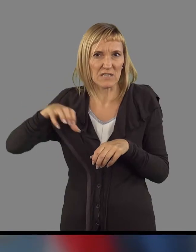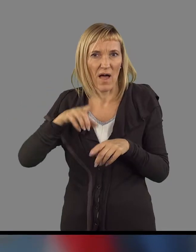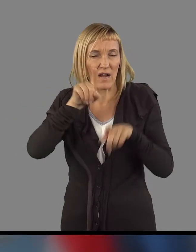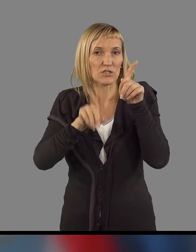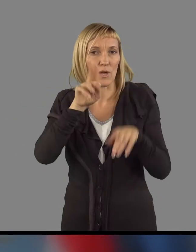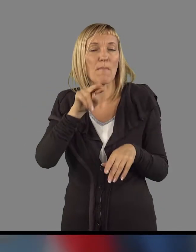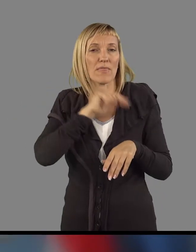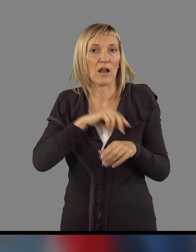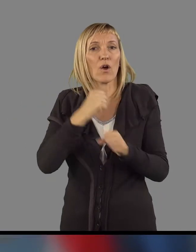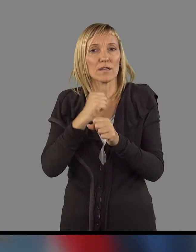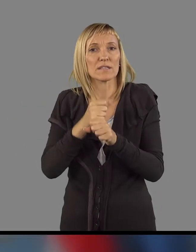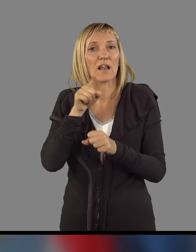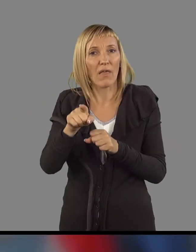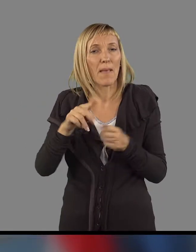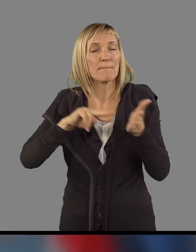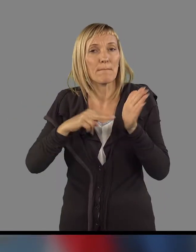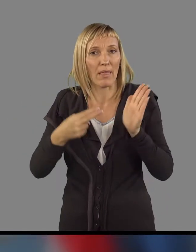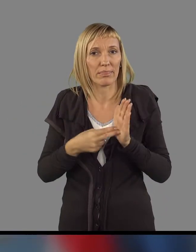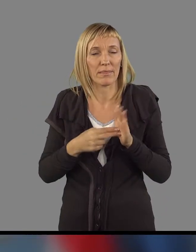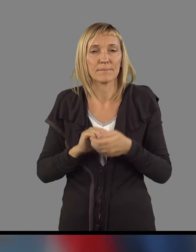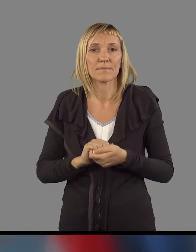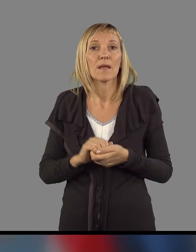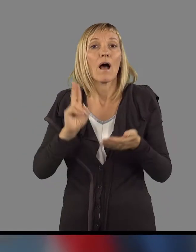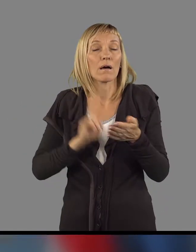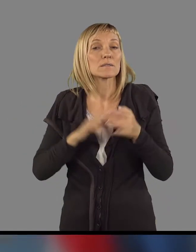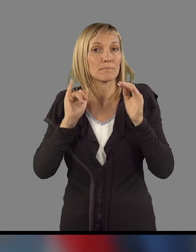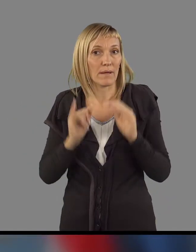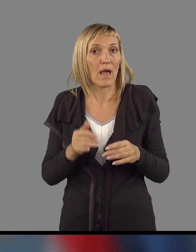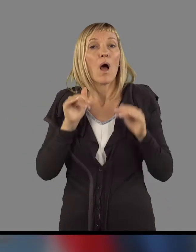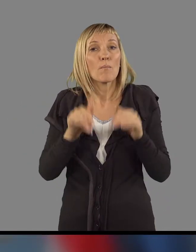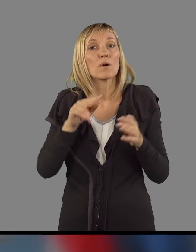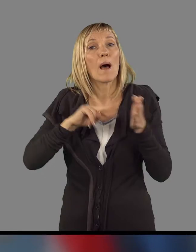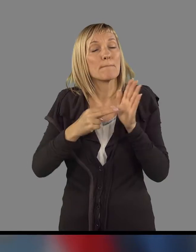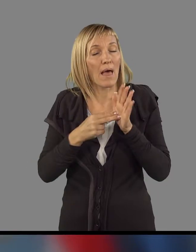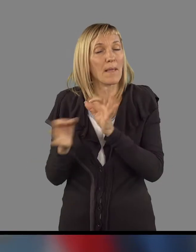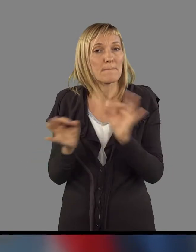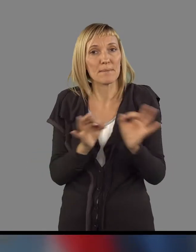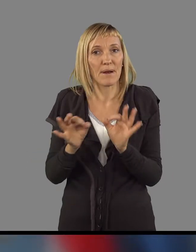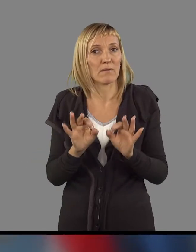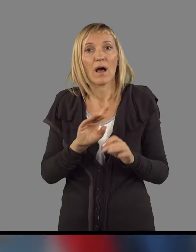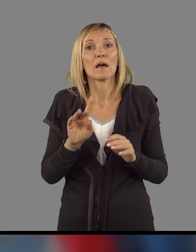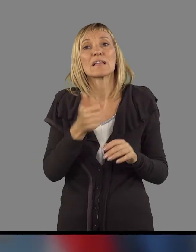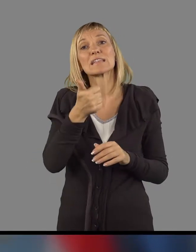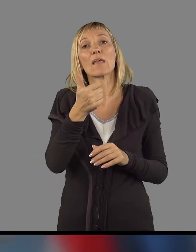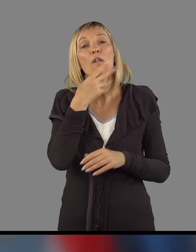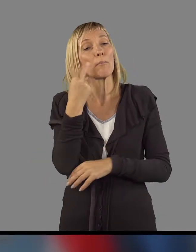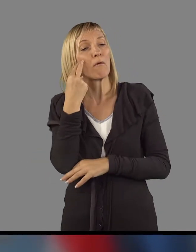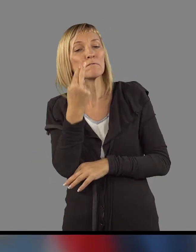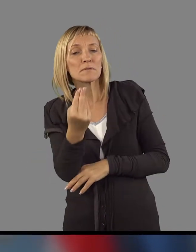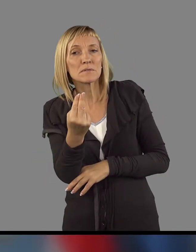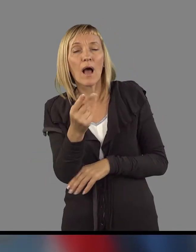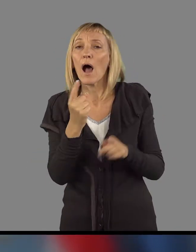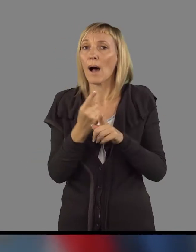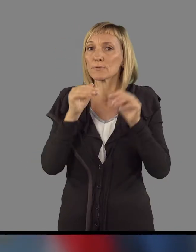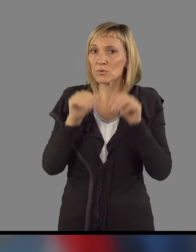in delajo na tem konceptu. Je pa res, da mora biti koncept tak, da ne bo samo lep za oči, ampak da